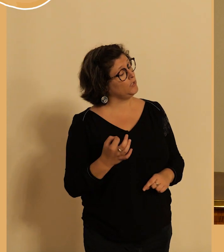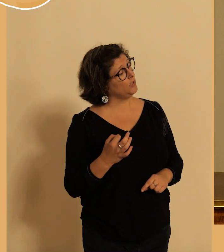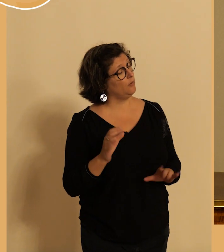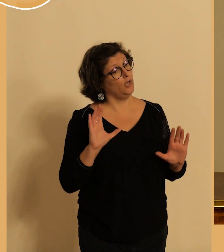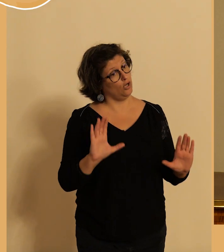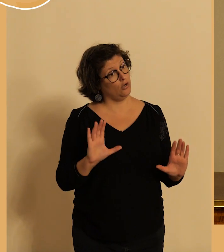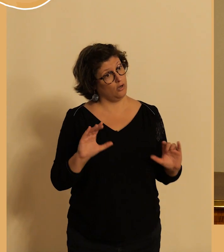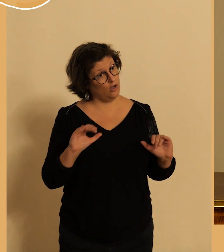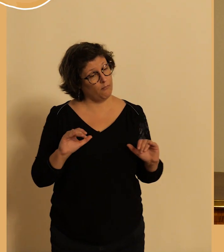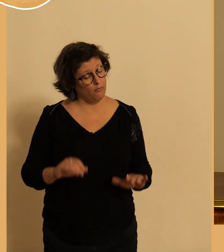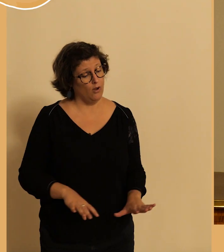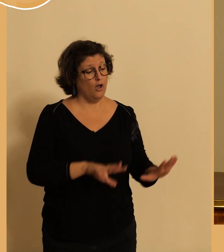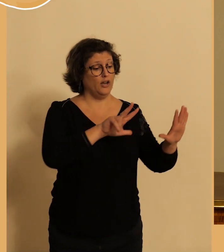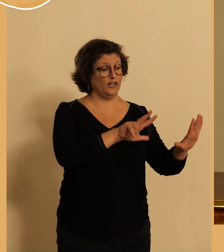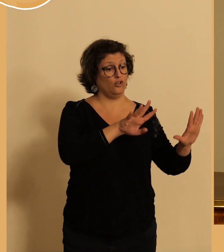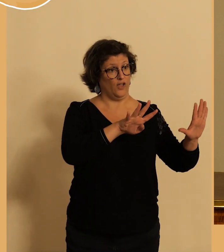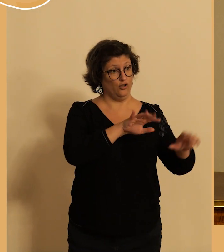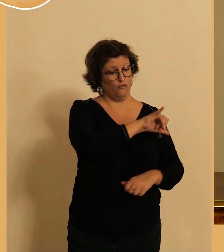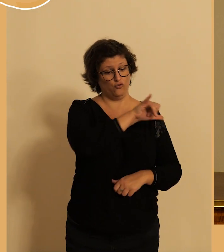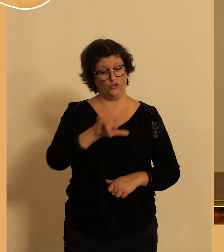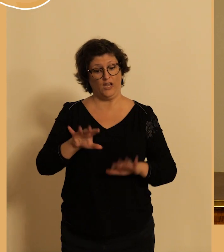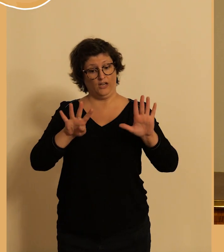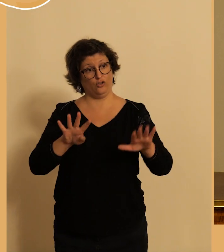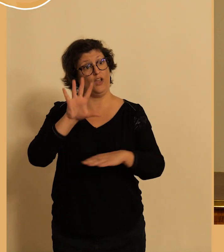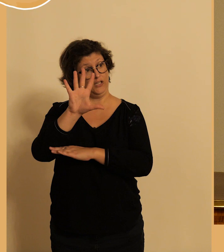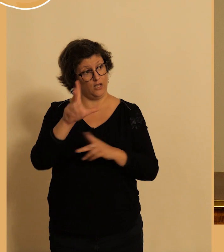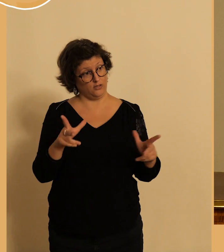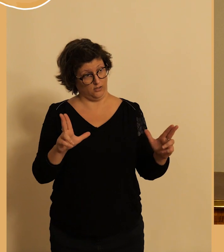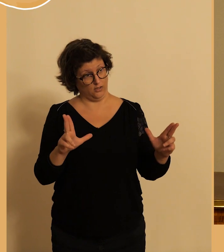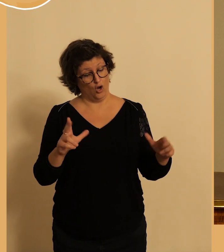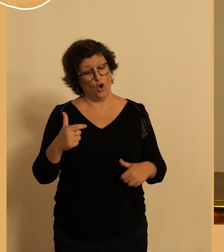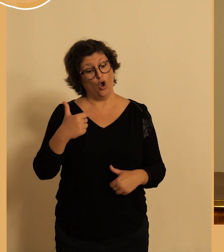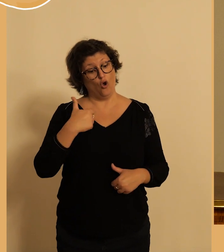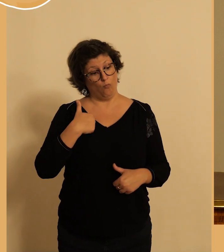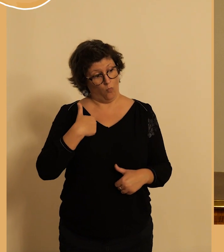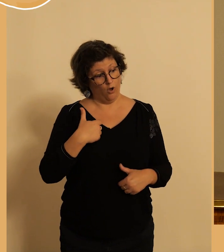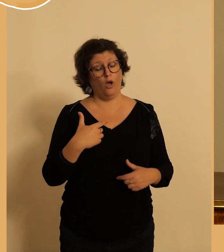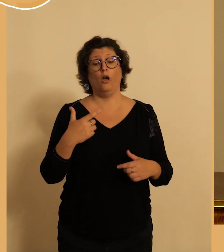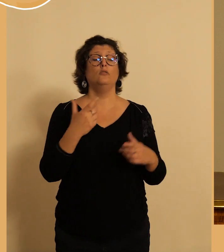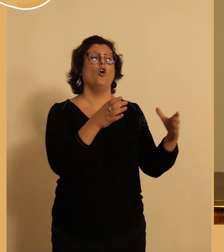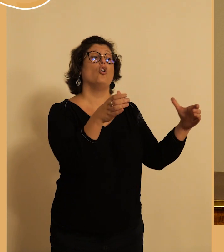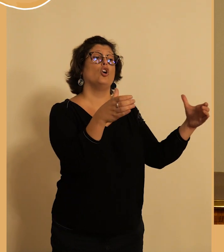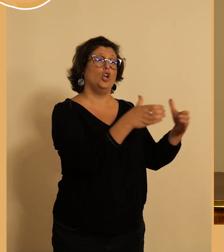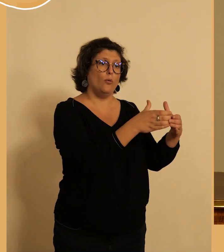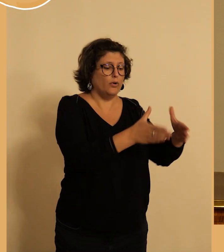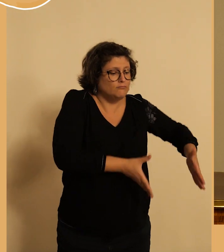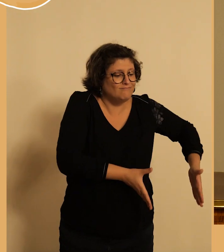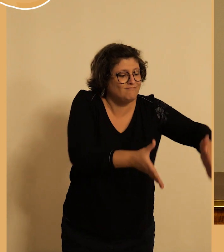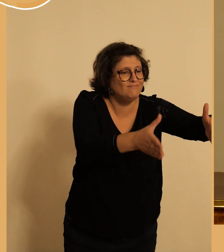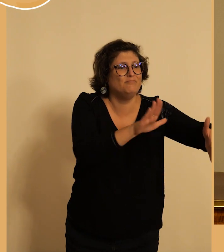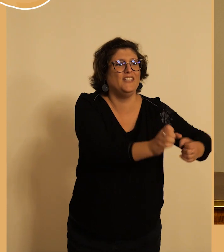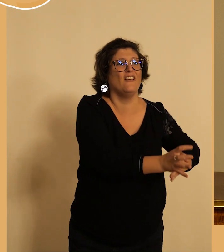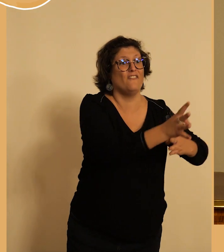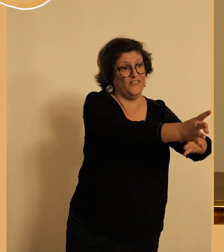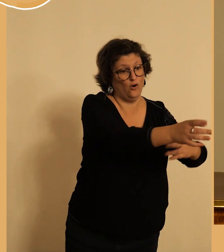89 et 95 j'avais fait adhérer la ville de Tours au club des villes cyclables et qu'on avait même